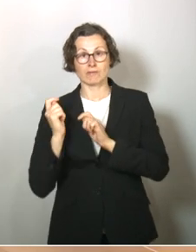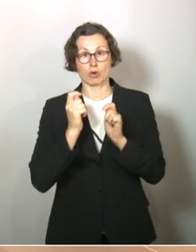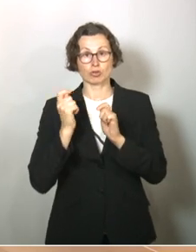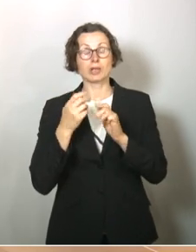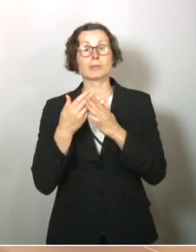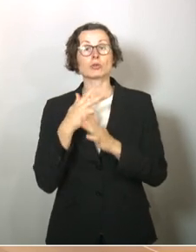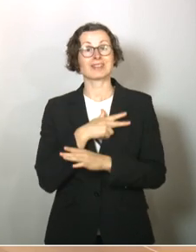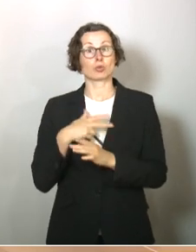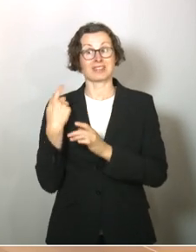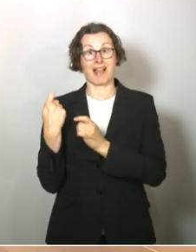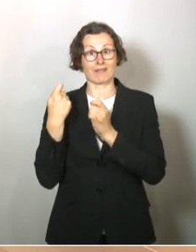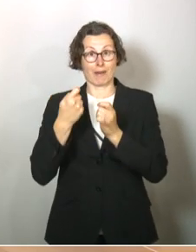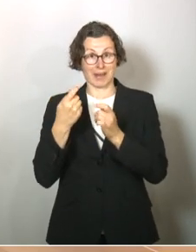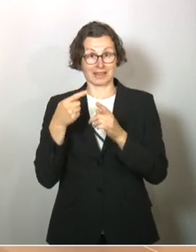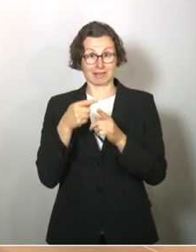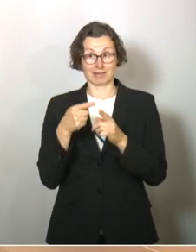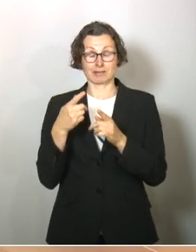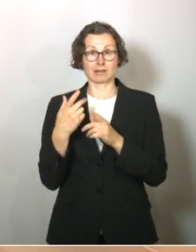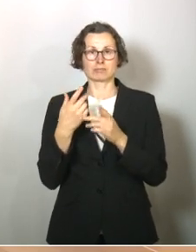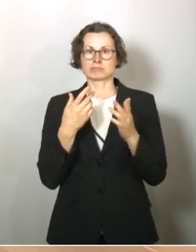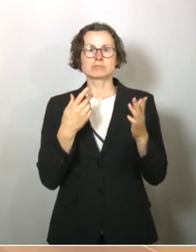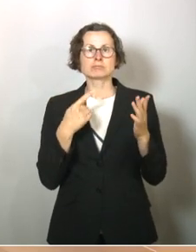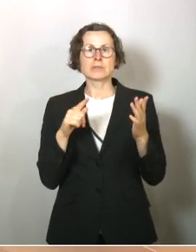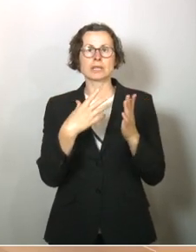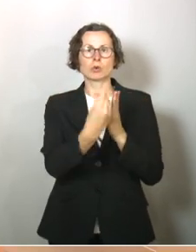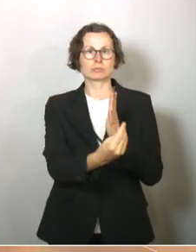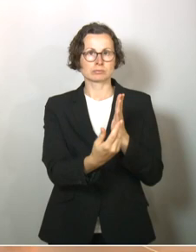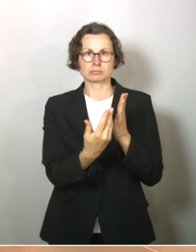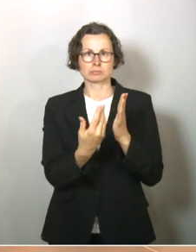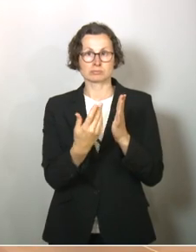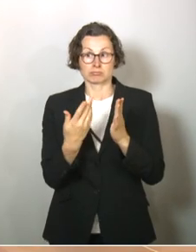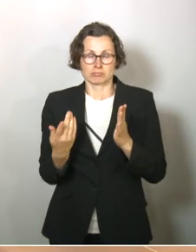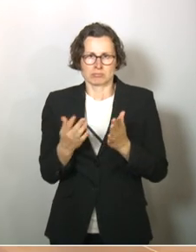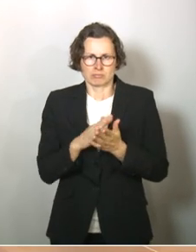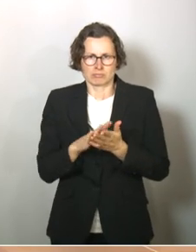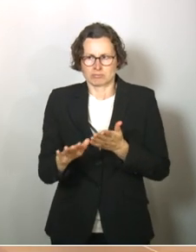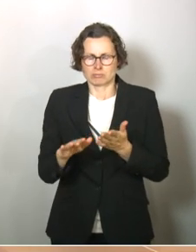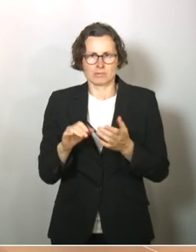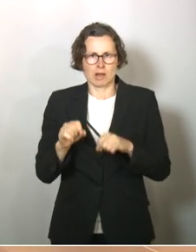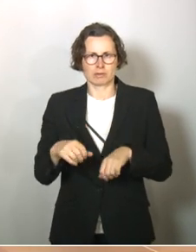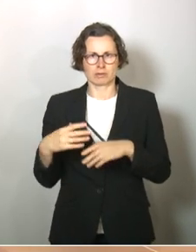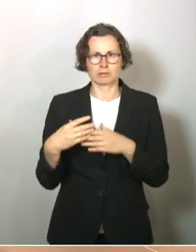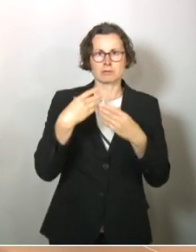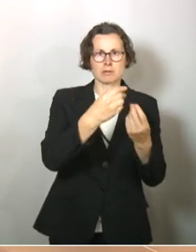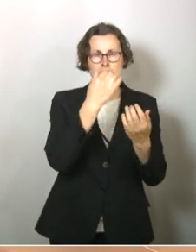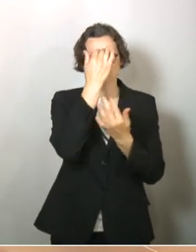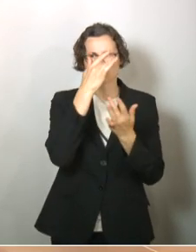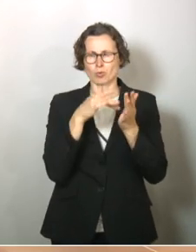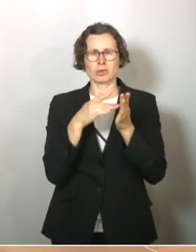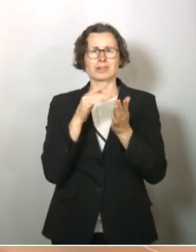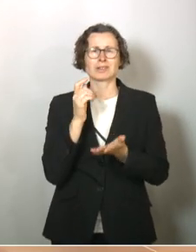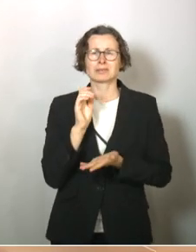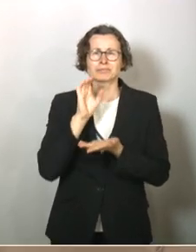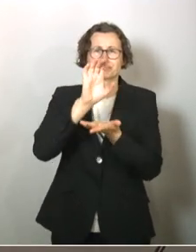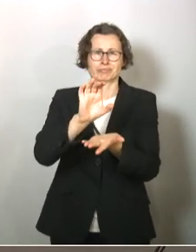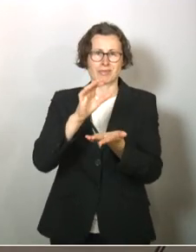Sozialverbänden gab, sind nicht aufgenommen worden, was leicht möglich gewesen wäre bei diesen Dimensionen, um